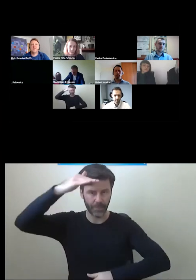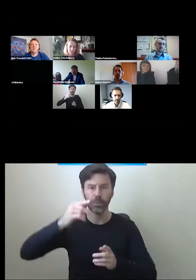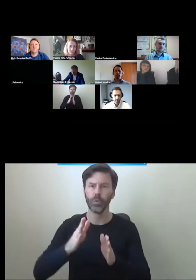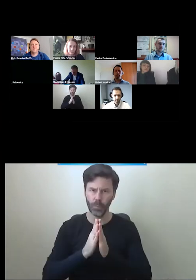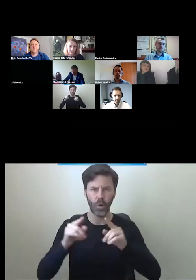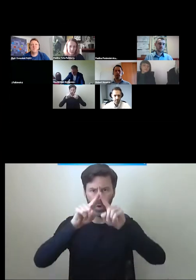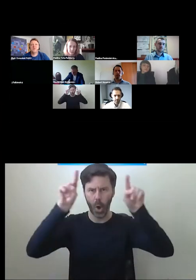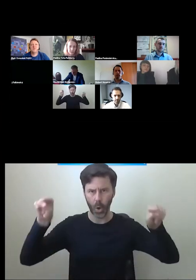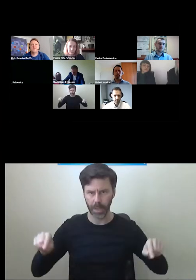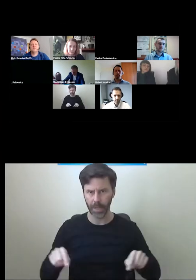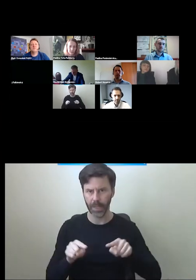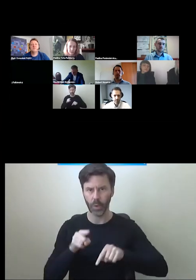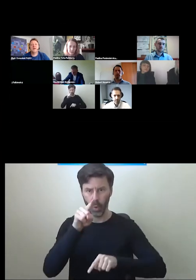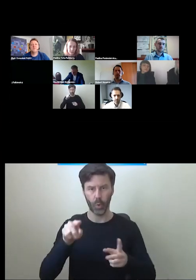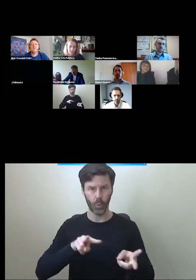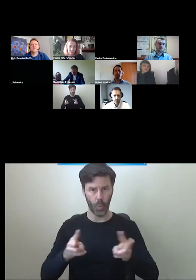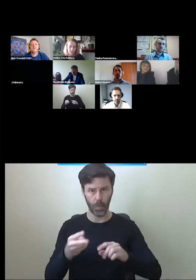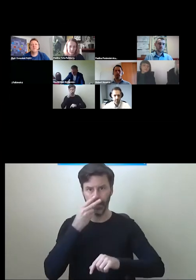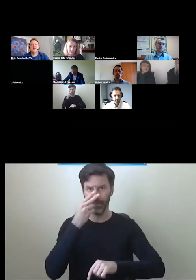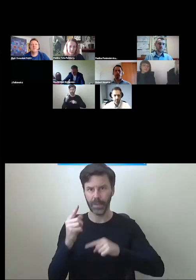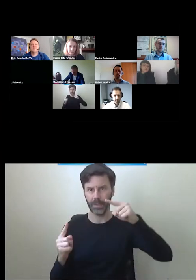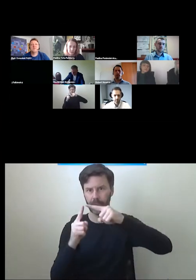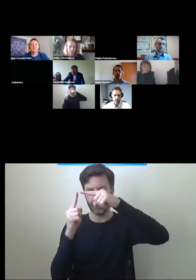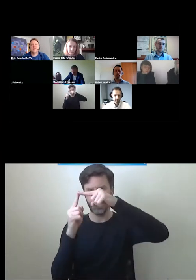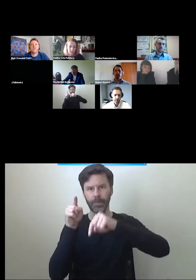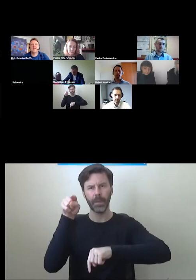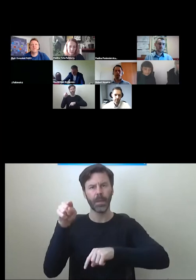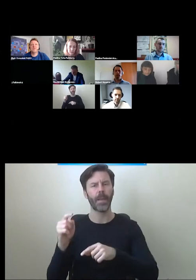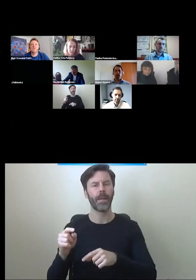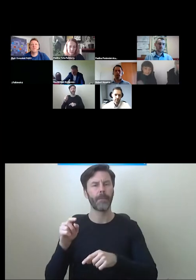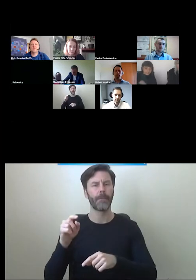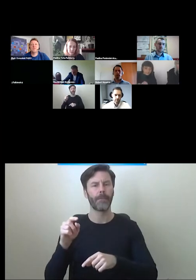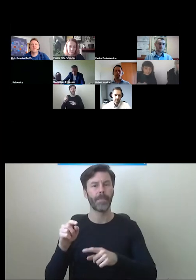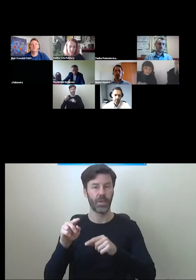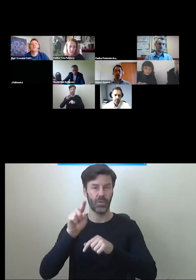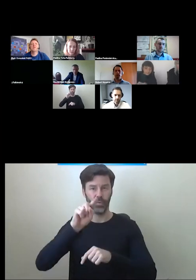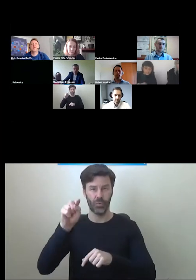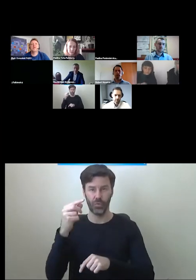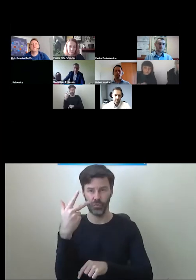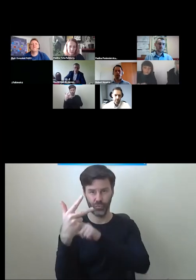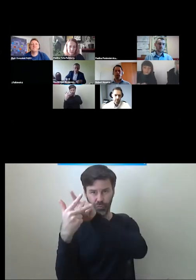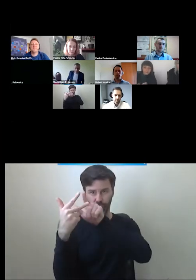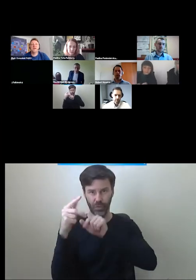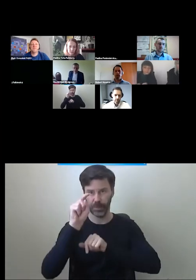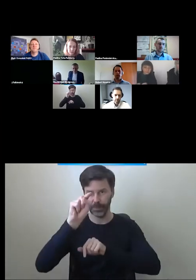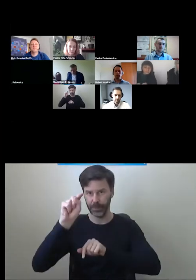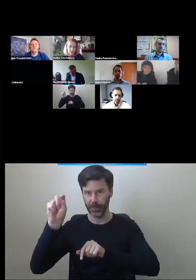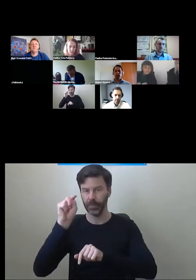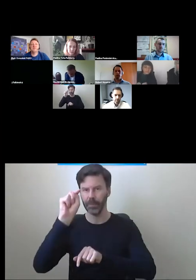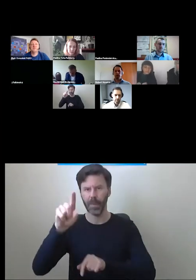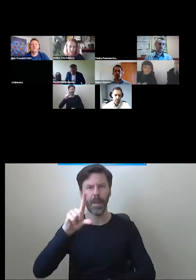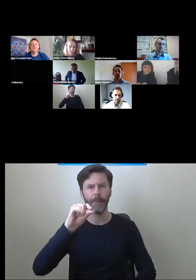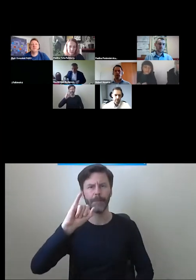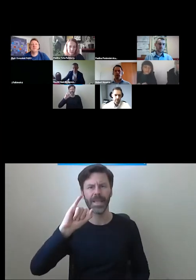na to okienko, w którym jest tłumacz, wybieramy sobie prawym, naciskamy te trzy kropki, wybieramy PIN